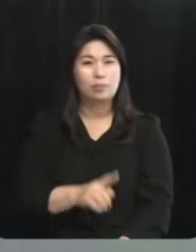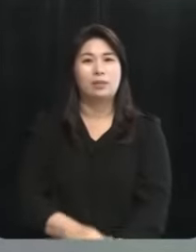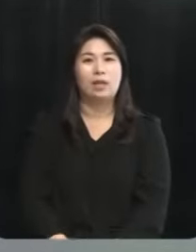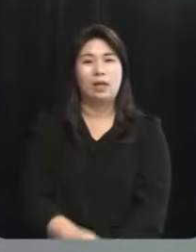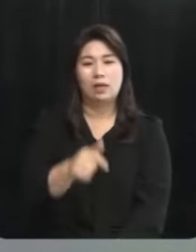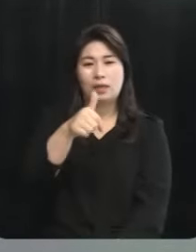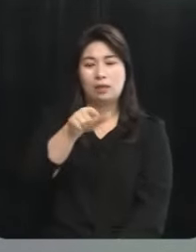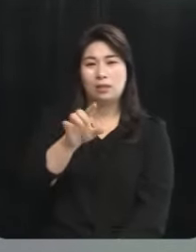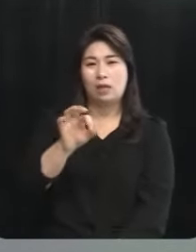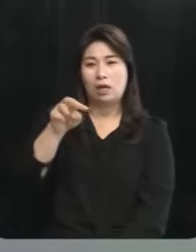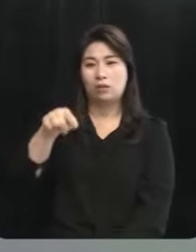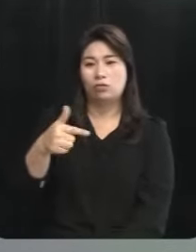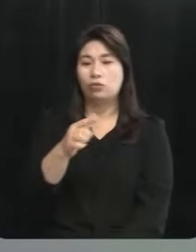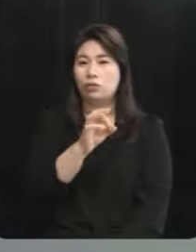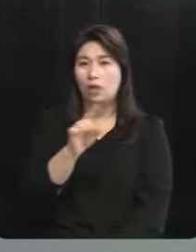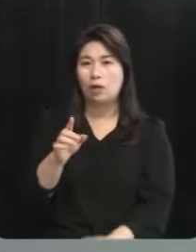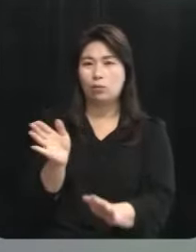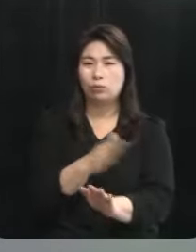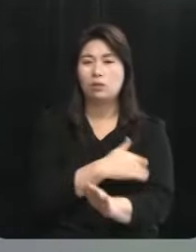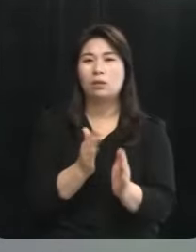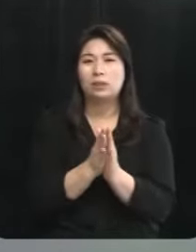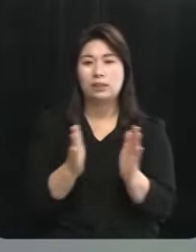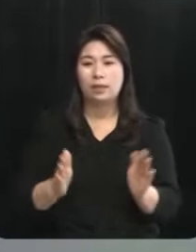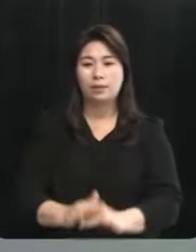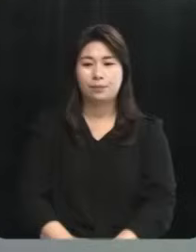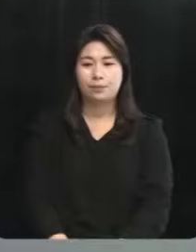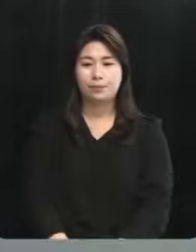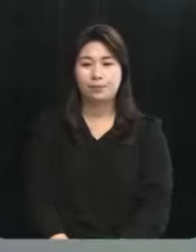강순아 후보 먼저 시작을 해주시기 바랍니다